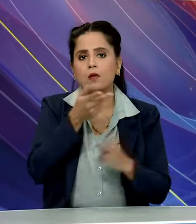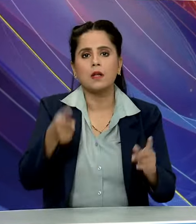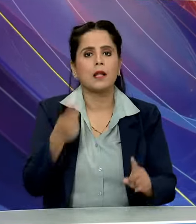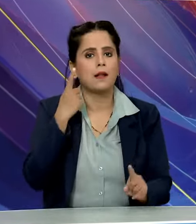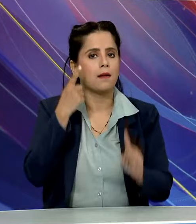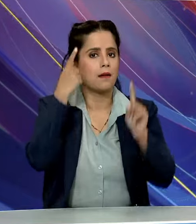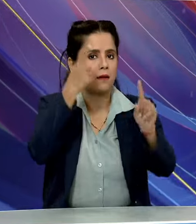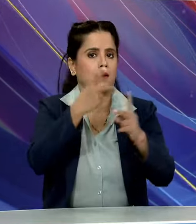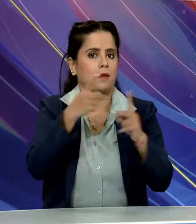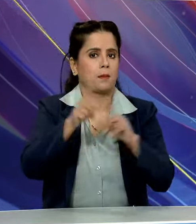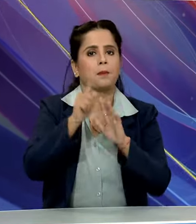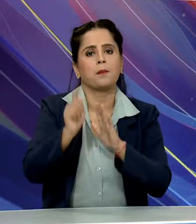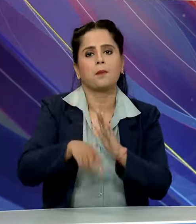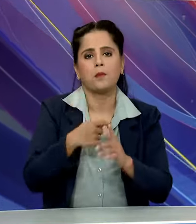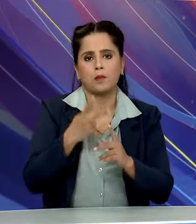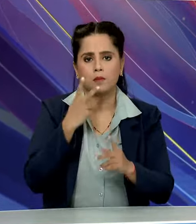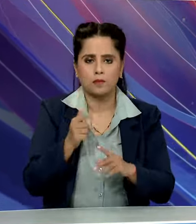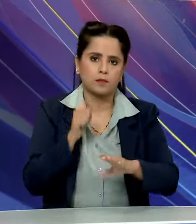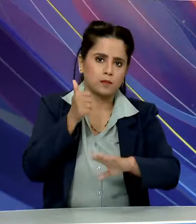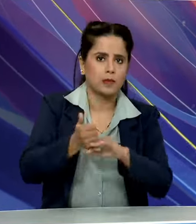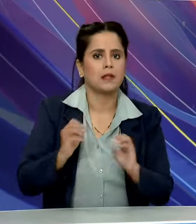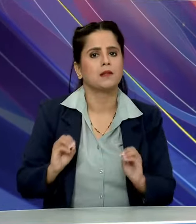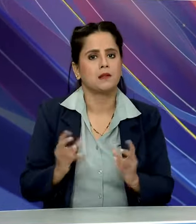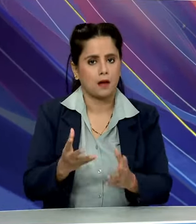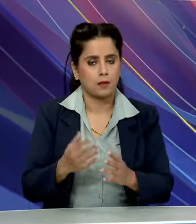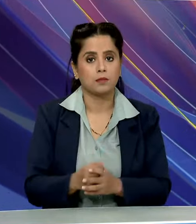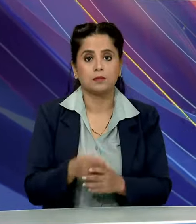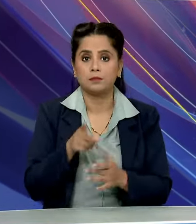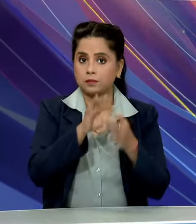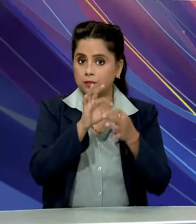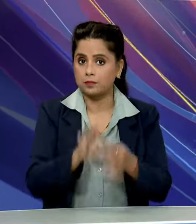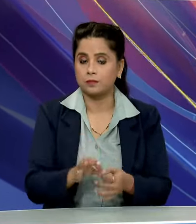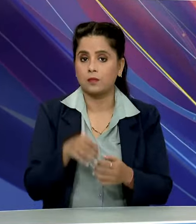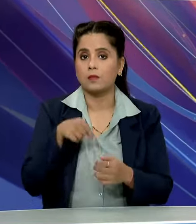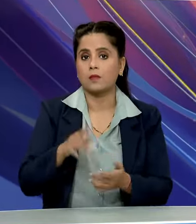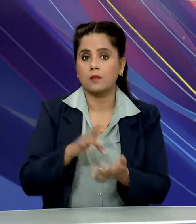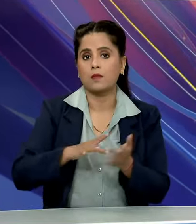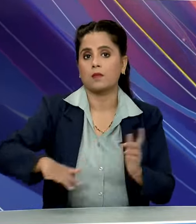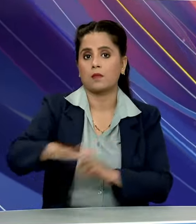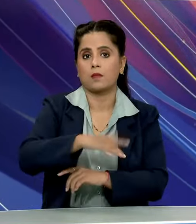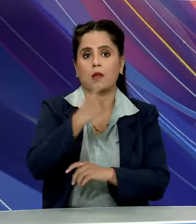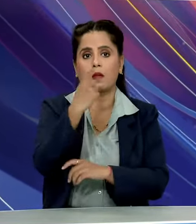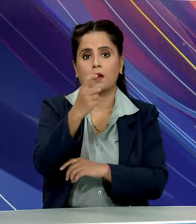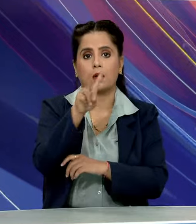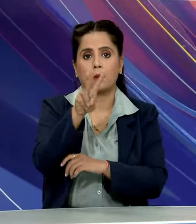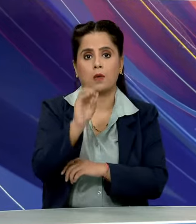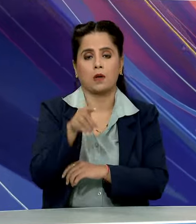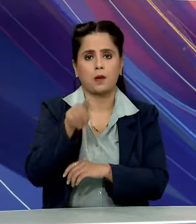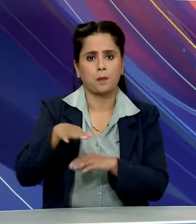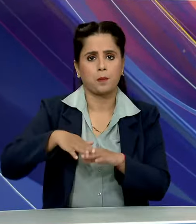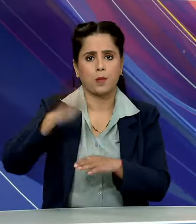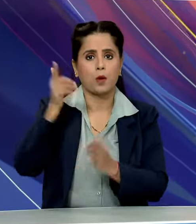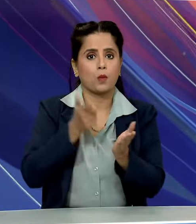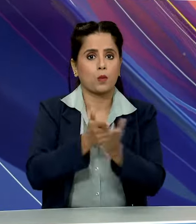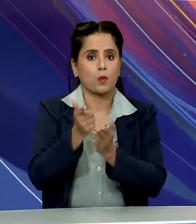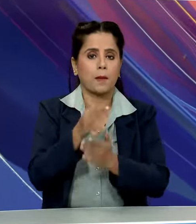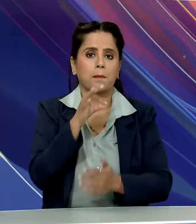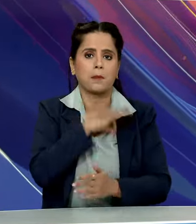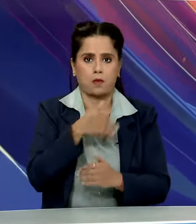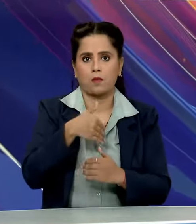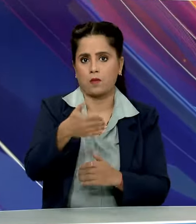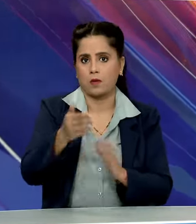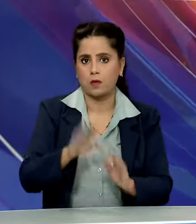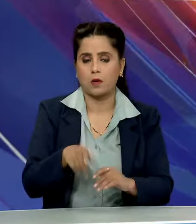मिशन परियोजनाओं का भी शिला न्यास किया इनसे शेत्र के 720 से ज्यादा गावों को लाभ होगा